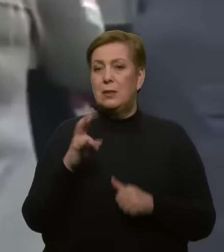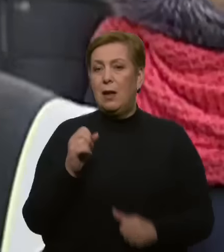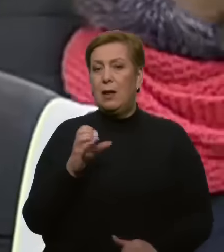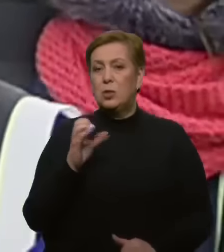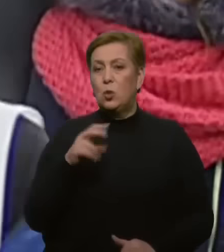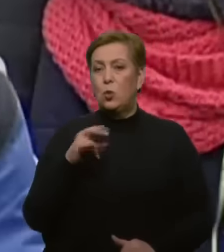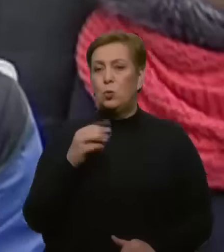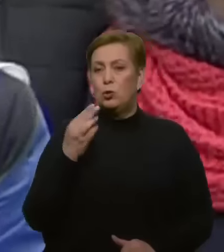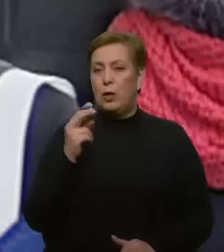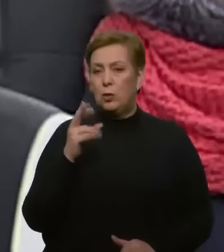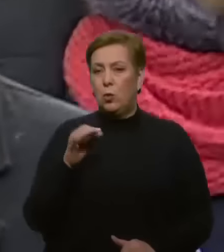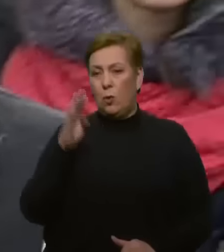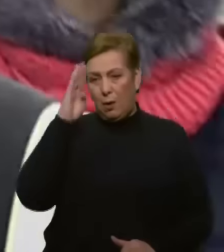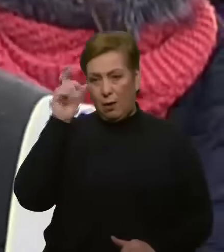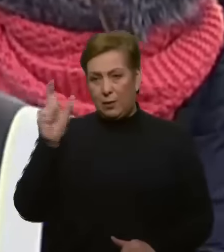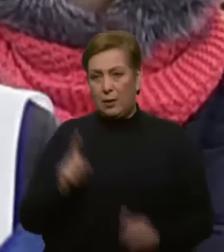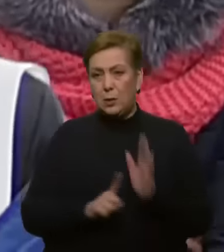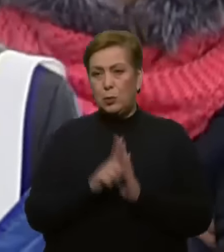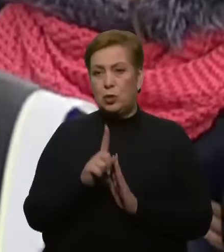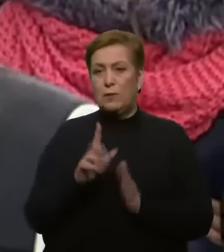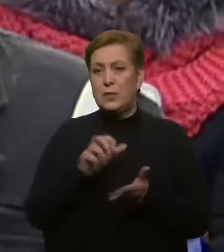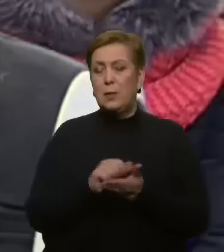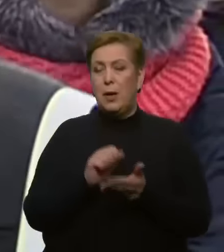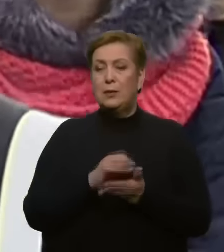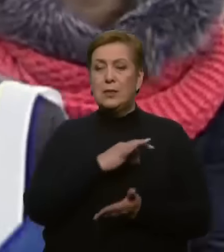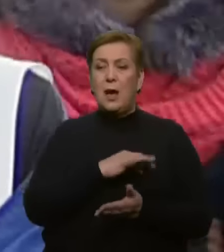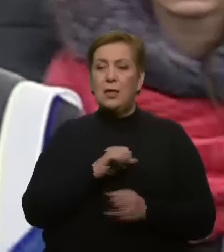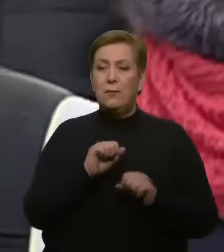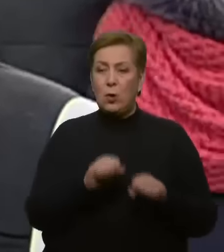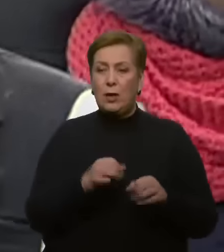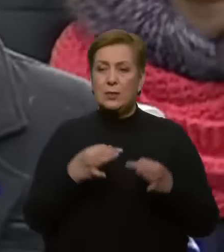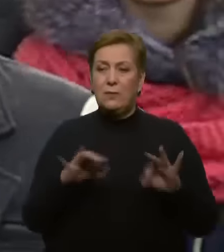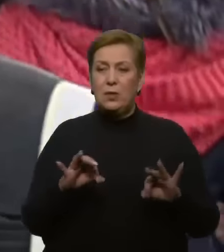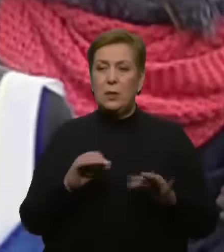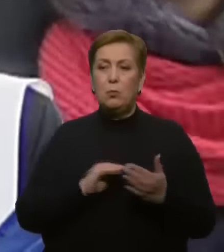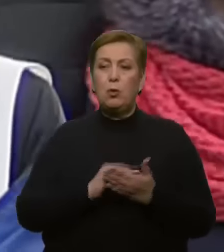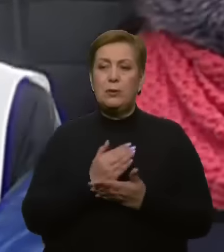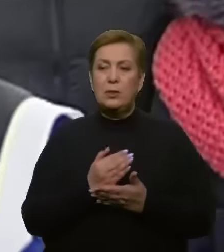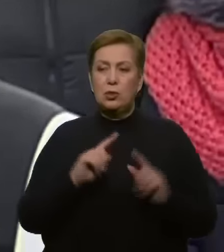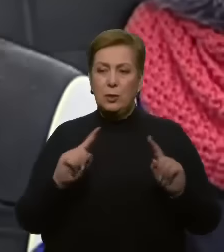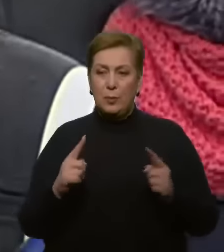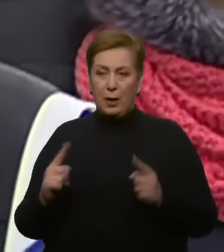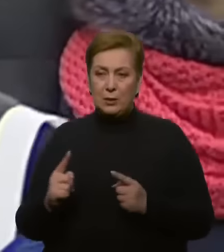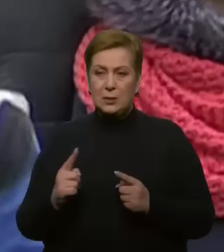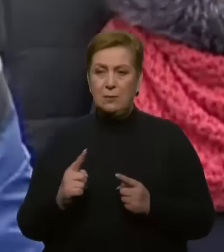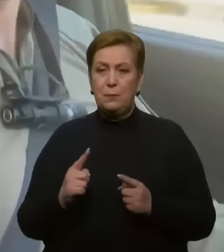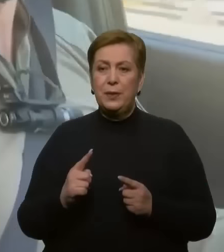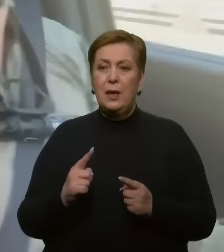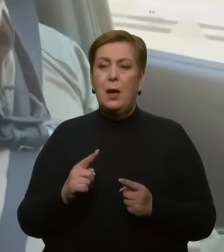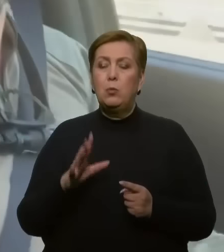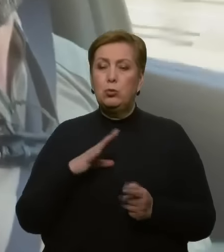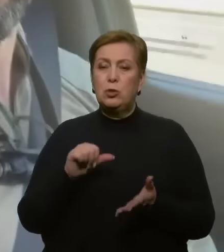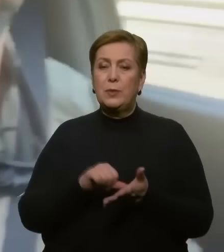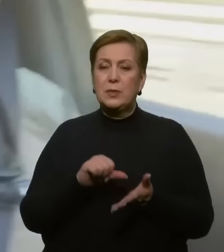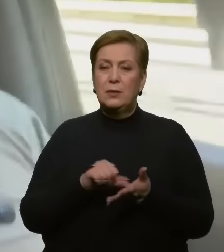Солошенка. Геннадій почав займатися адвокацією звільнення політичних бранців, будучи спецпредставником Міністерства закордонних справ України.